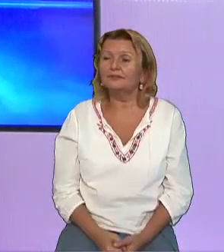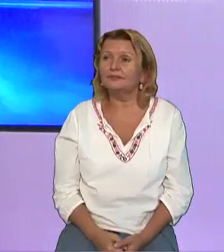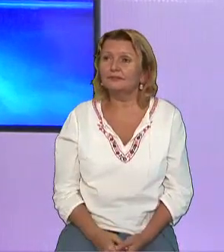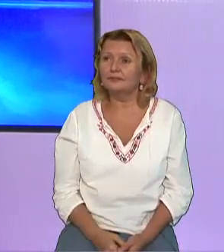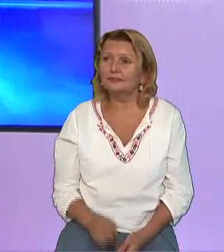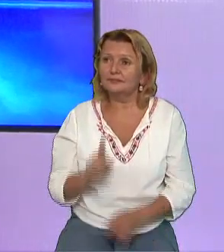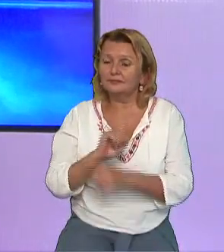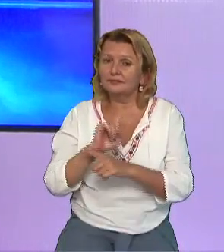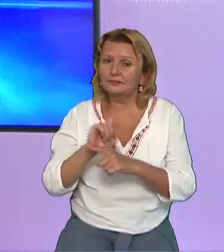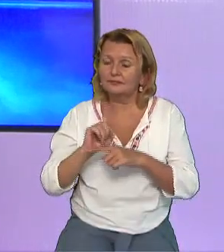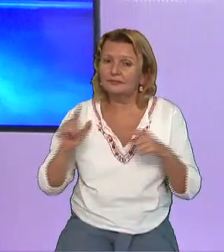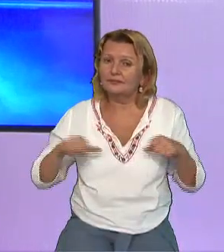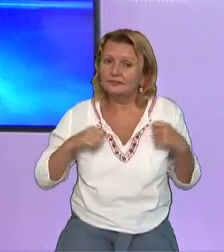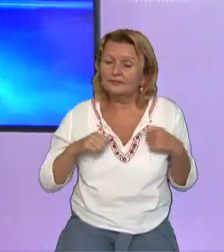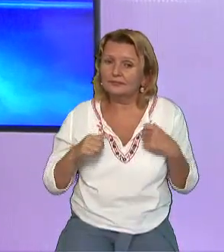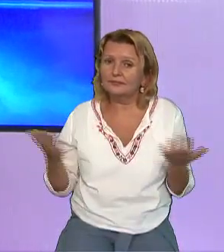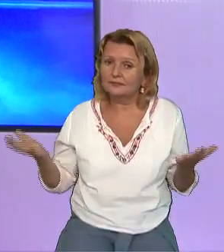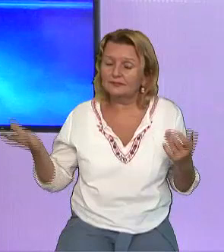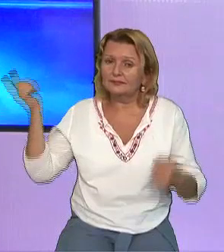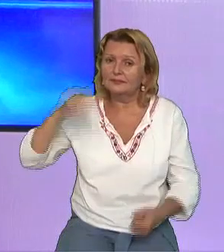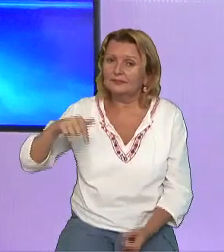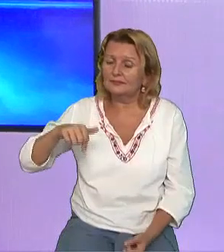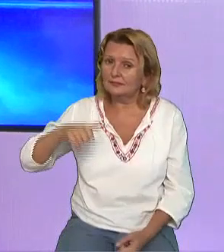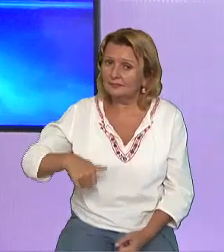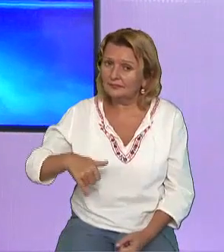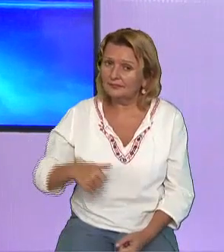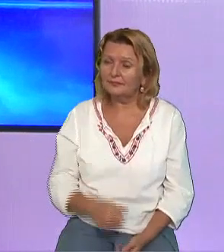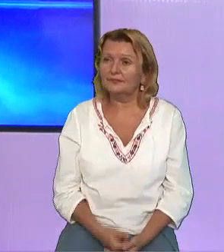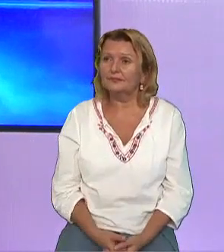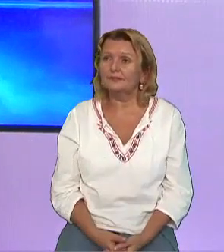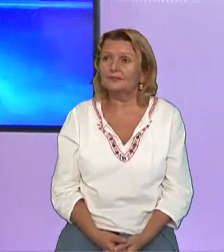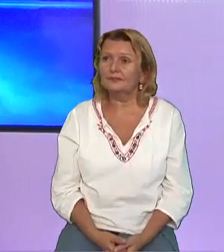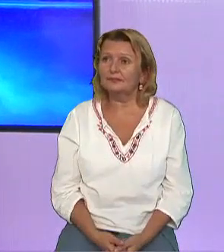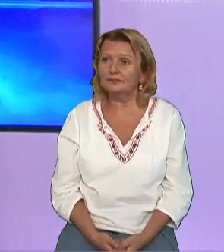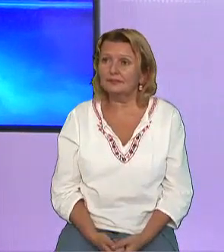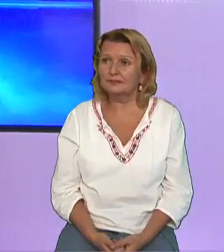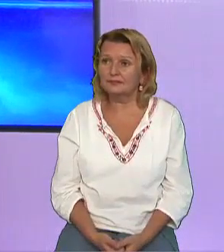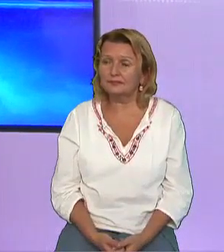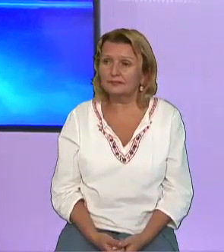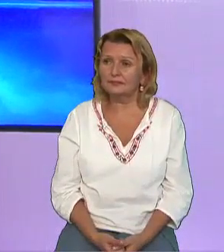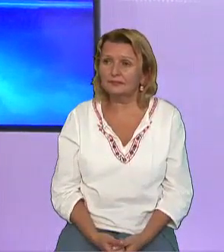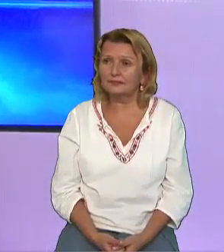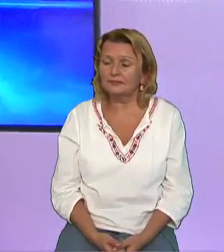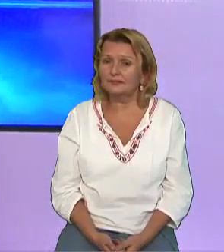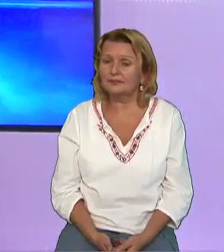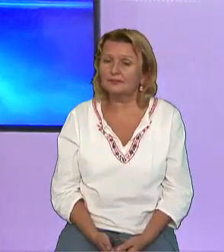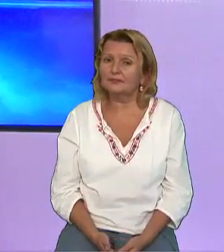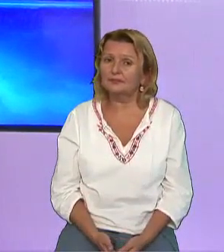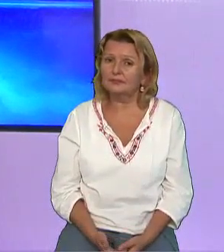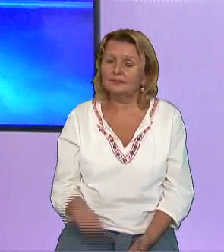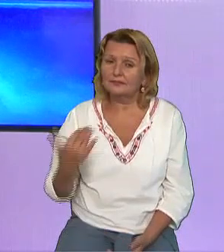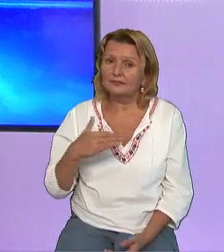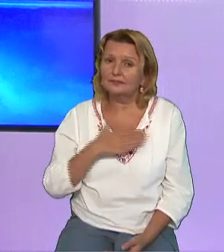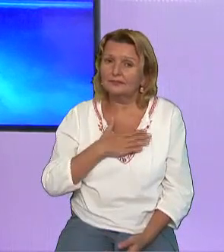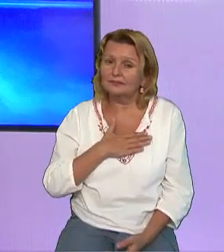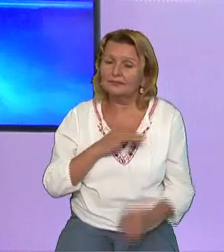aici, Doamna profesor care a venit în fiecare ocazie, A fost trup și suflet pentru programul nostru.